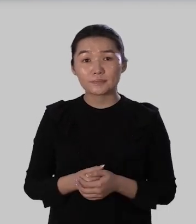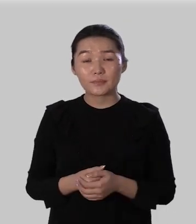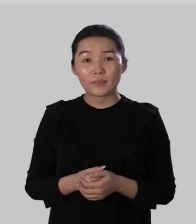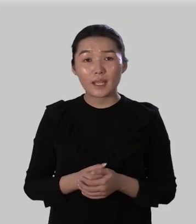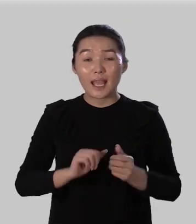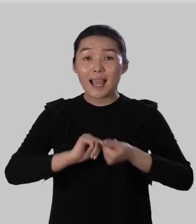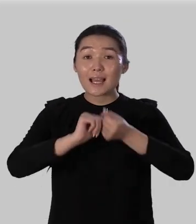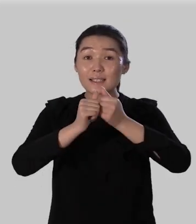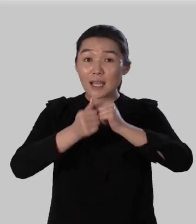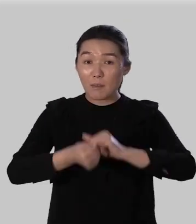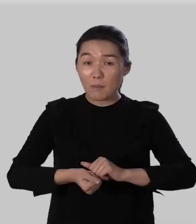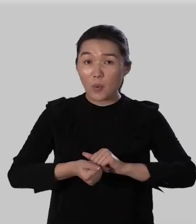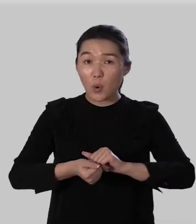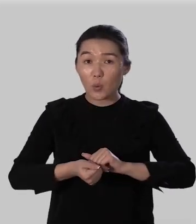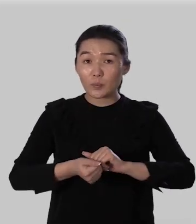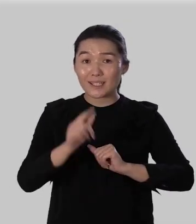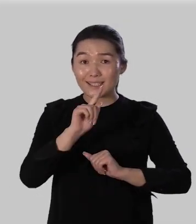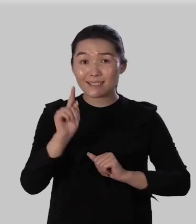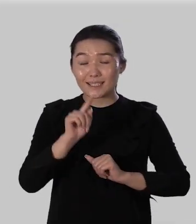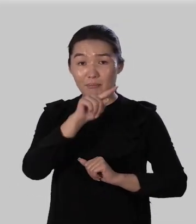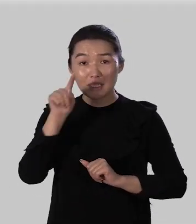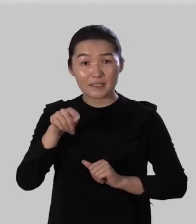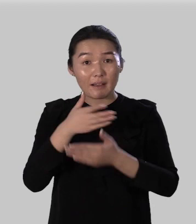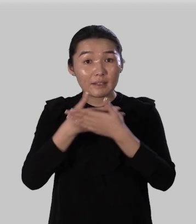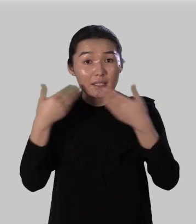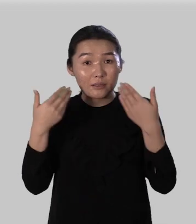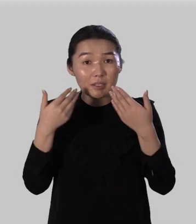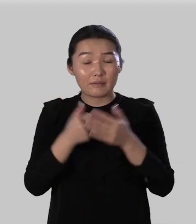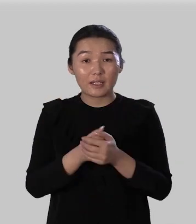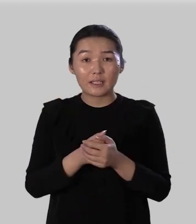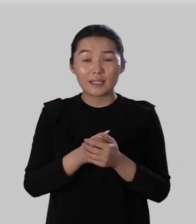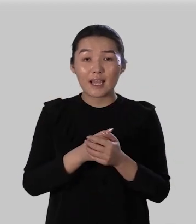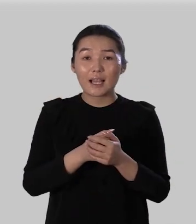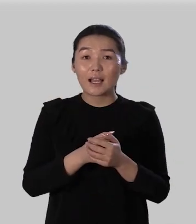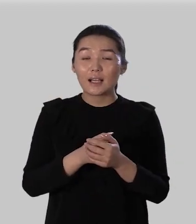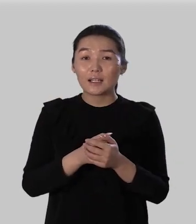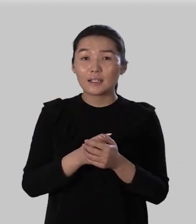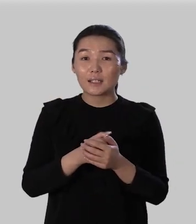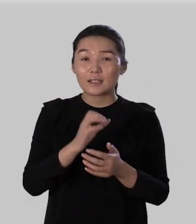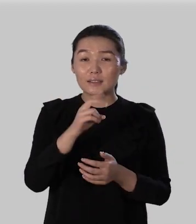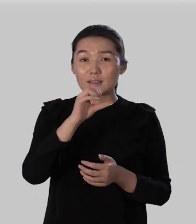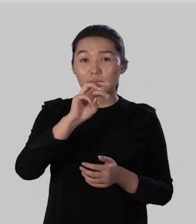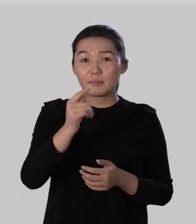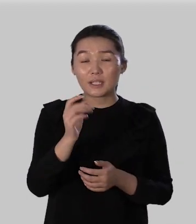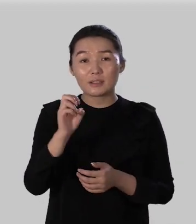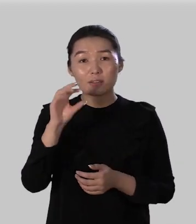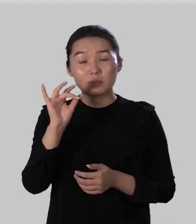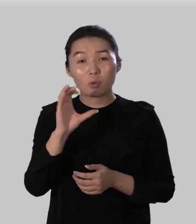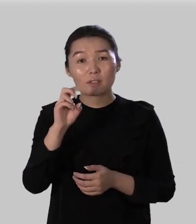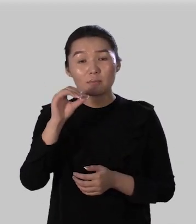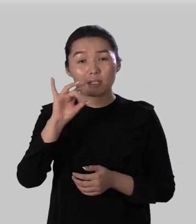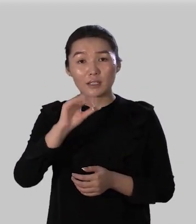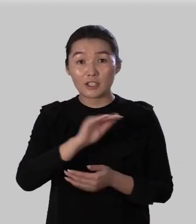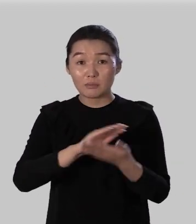запомни за приставки не бывает сбить сбор сберечь пиши с приставкой с